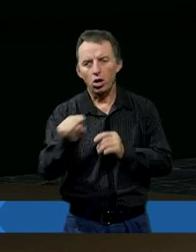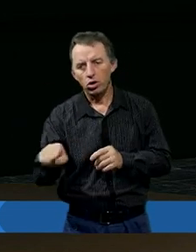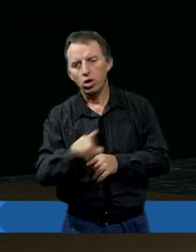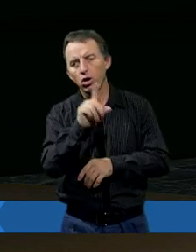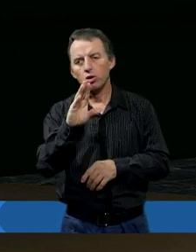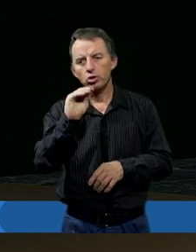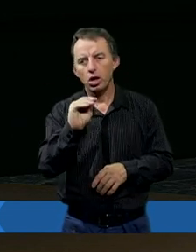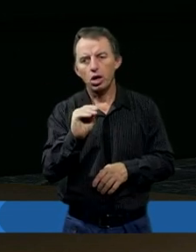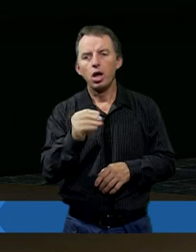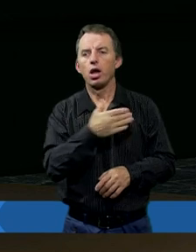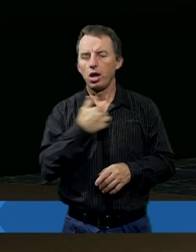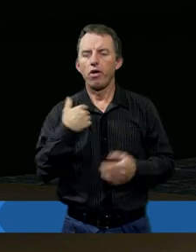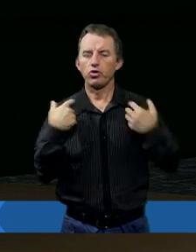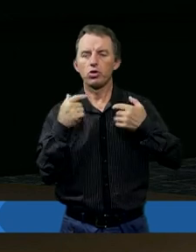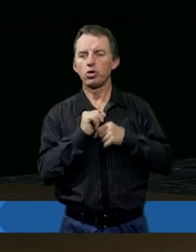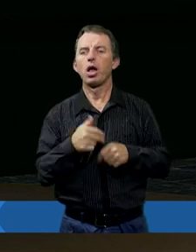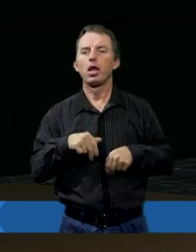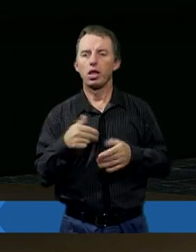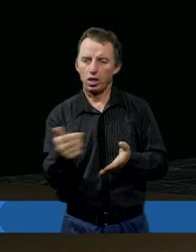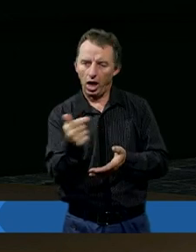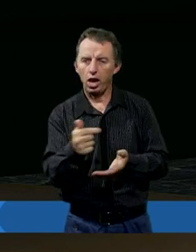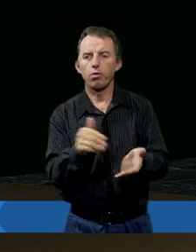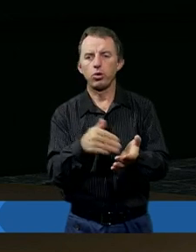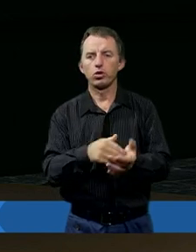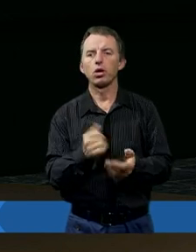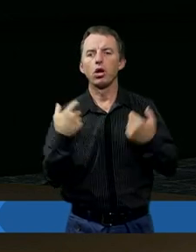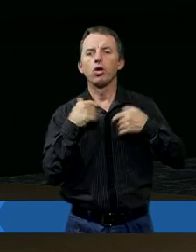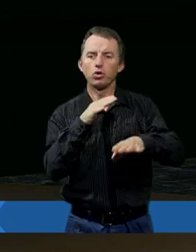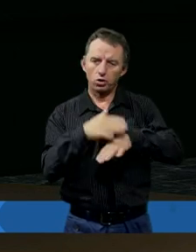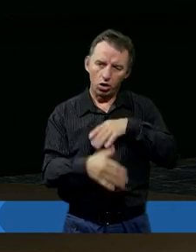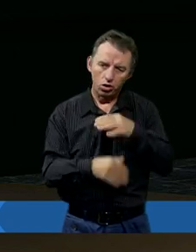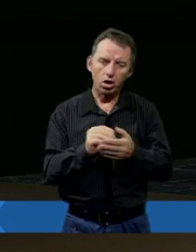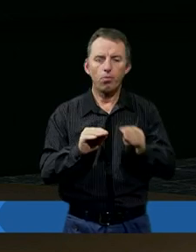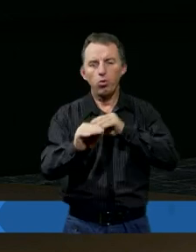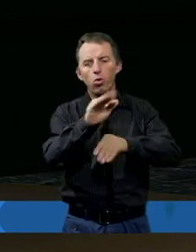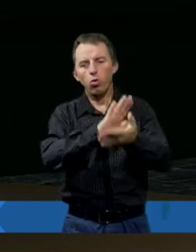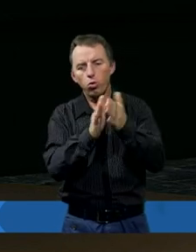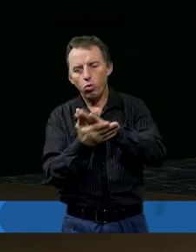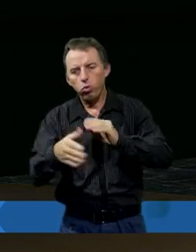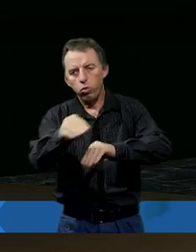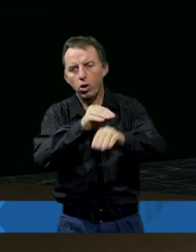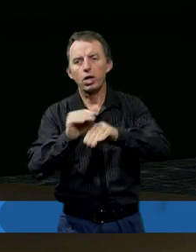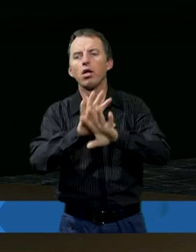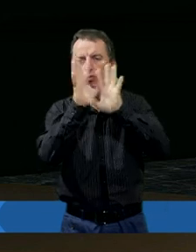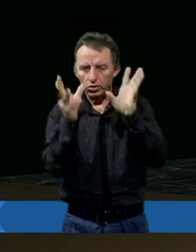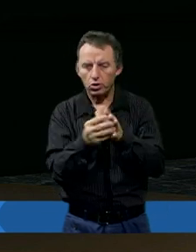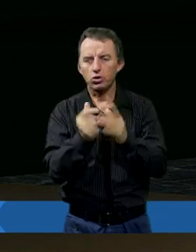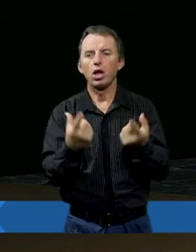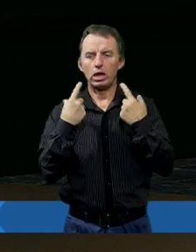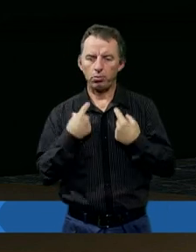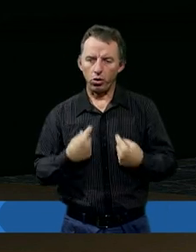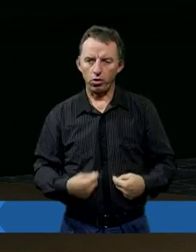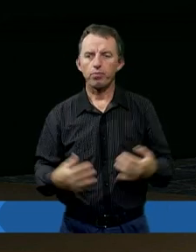że nam się coś w życiu należy, że chcemy mieć życie dobre, szczęśliwe, poukładane. I takiego się spodziewamy.